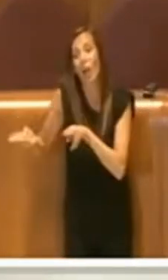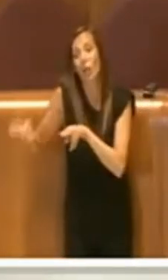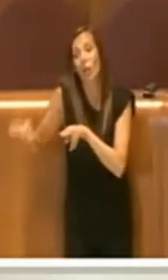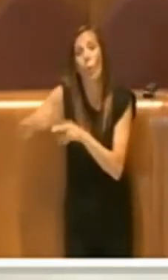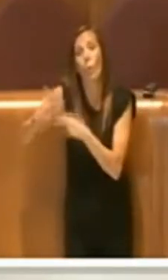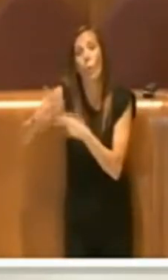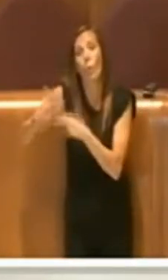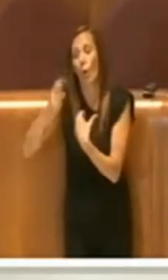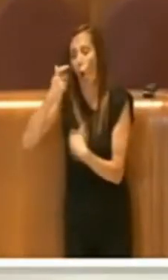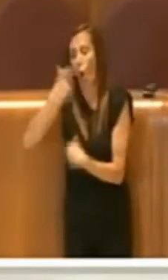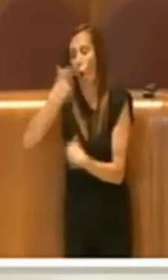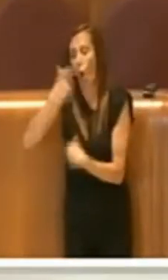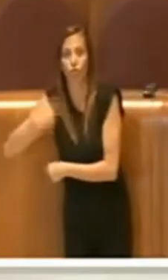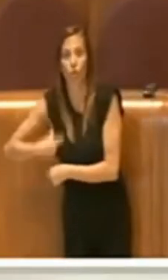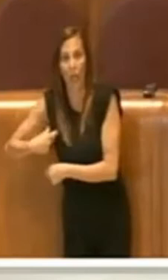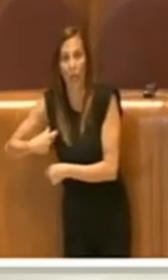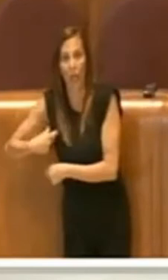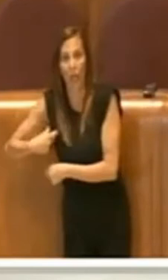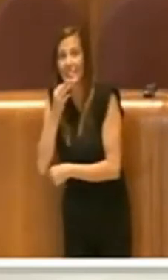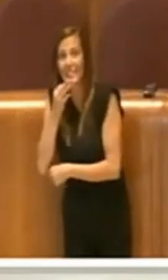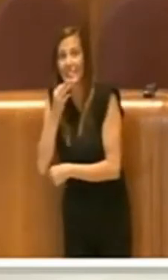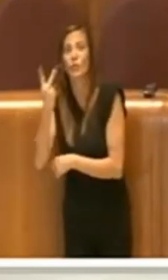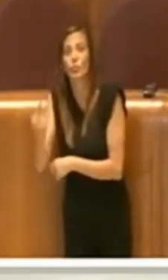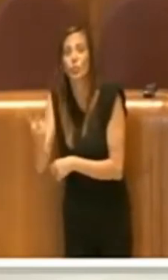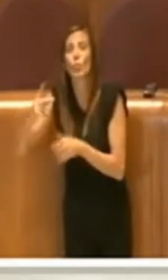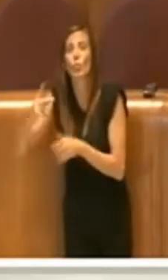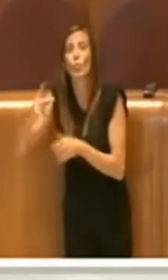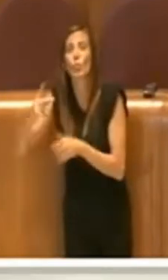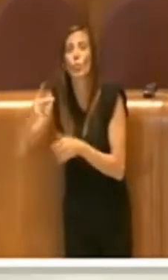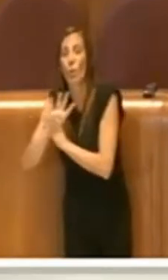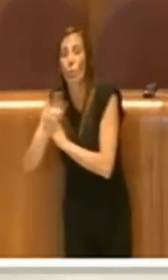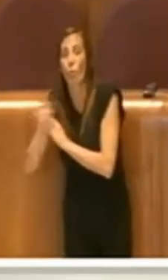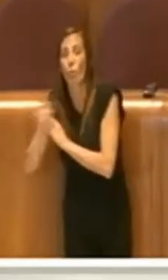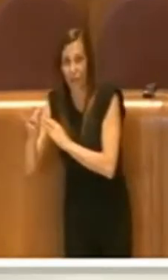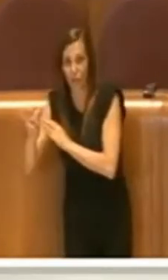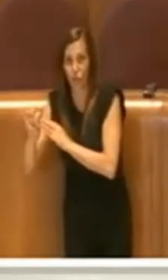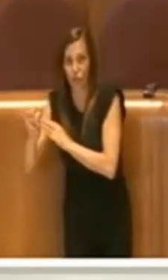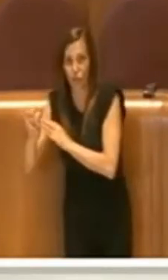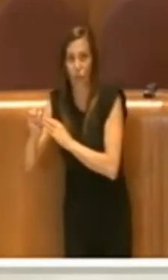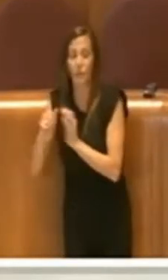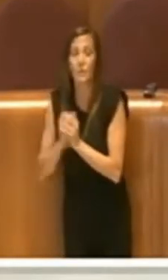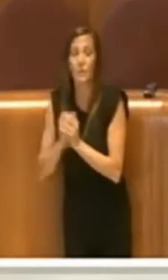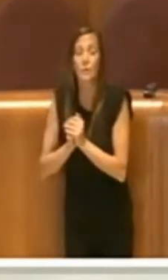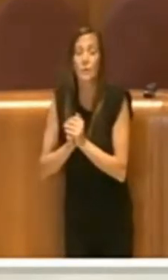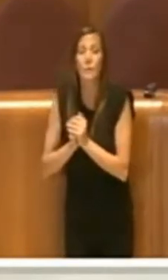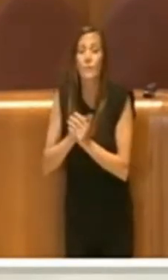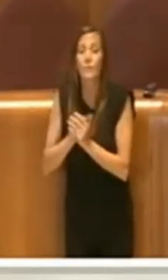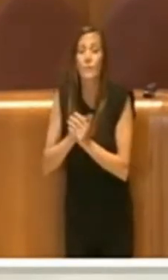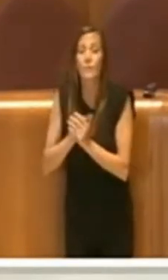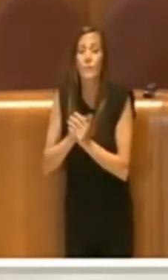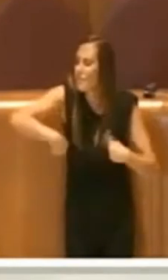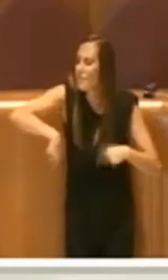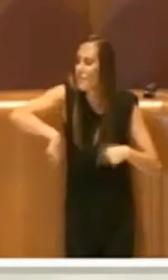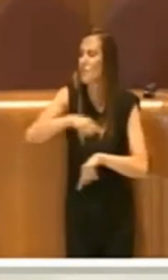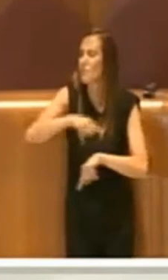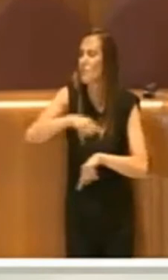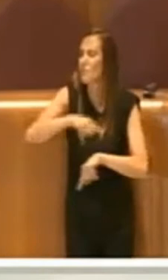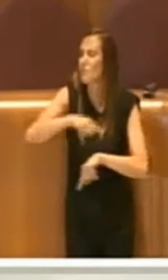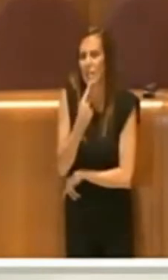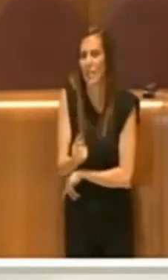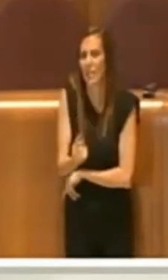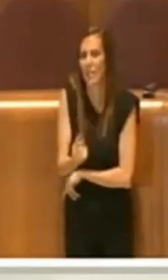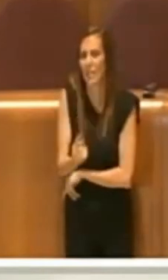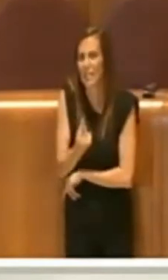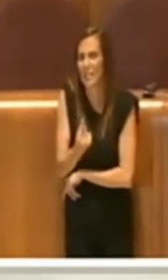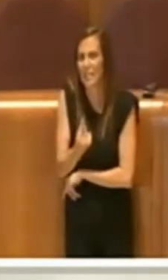Allora, noi questa cosa l'abbiamo detta sempre nei consigli straordinari, l'abbiamo ribadita sempre, che non c'era